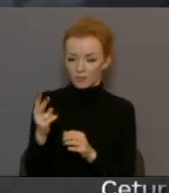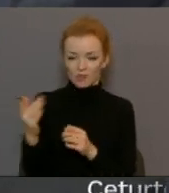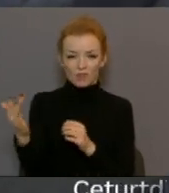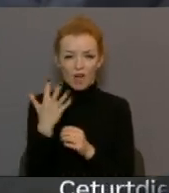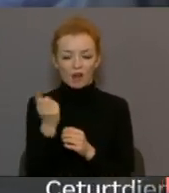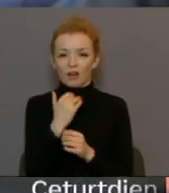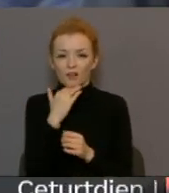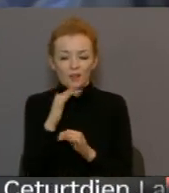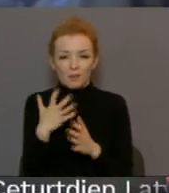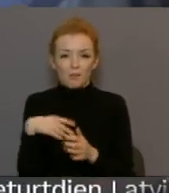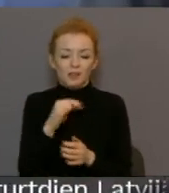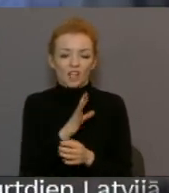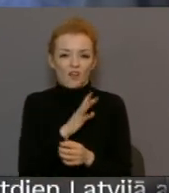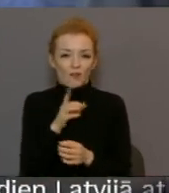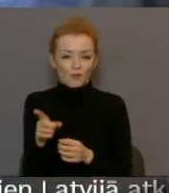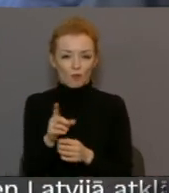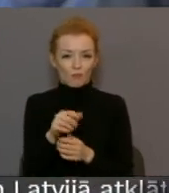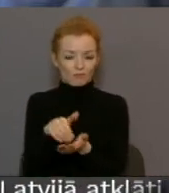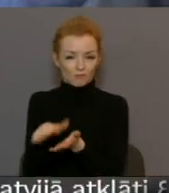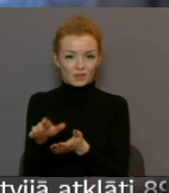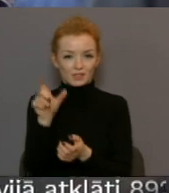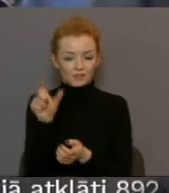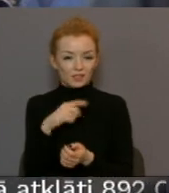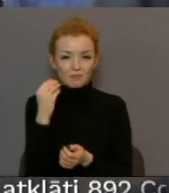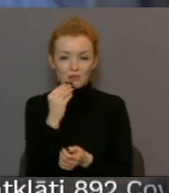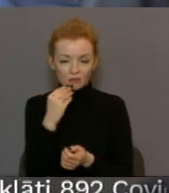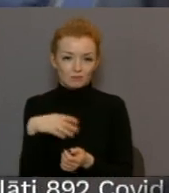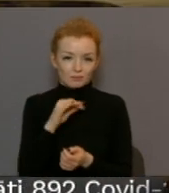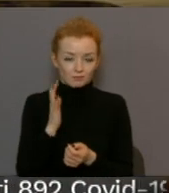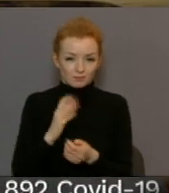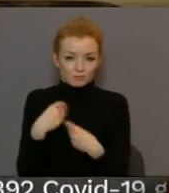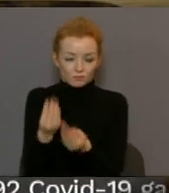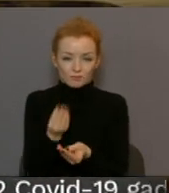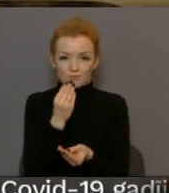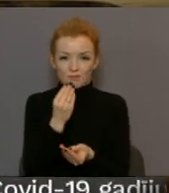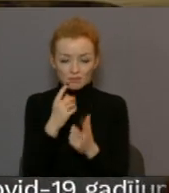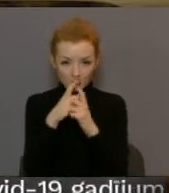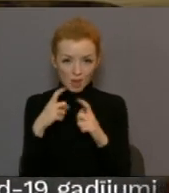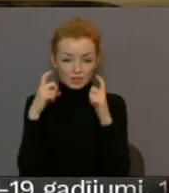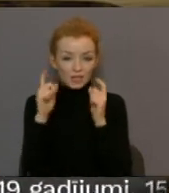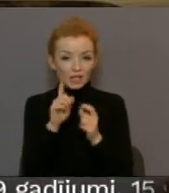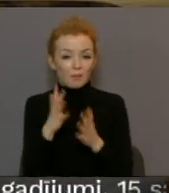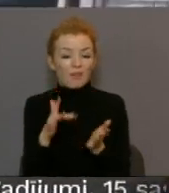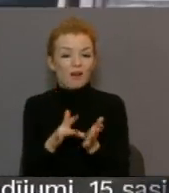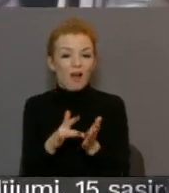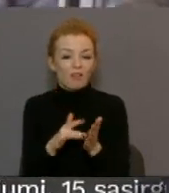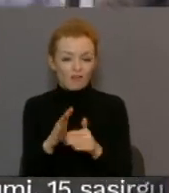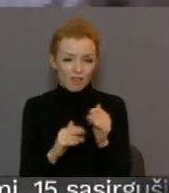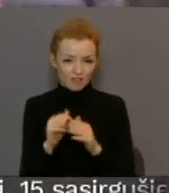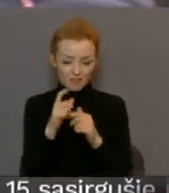netīrām, bet mēs nevaram viņu neapkalpot. Cilvēks grib ēst un mums nav iemesli viņam atteikt. Maska jau viņam ir. Jautājums tikai kāda.